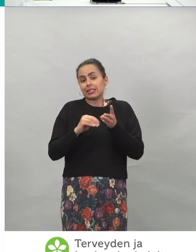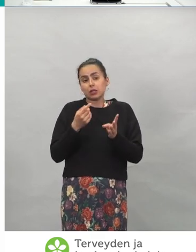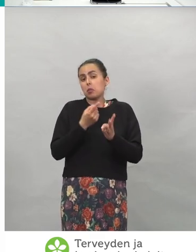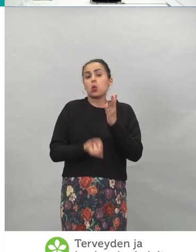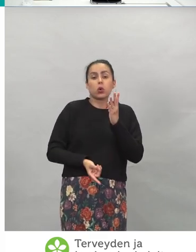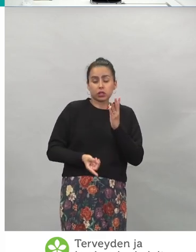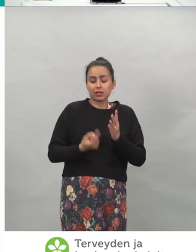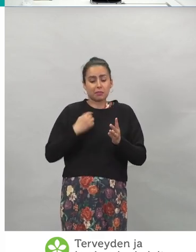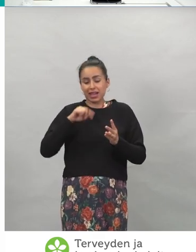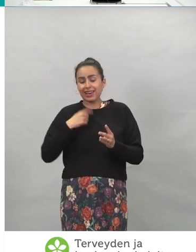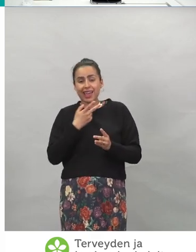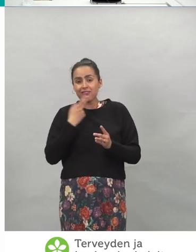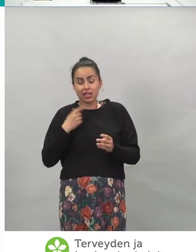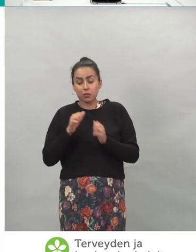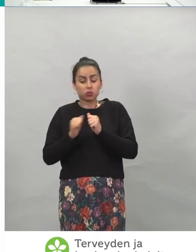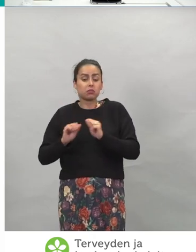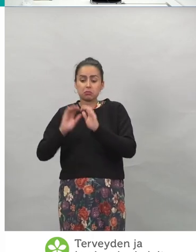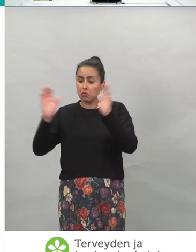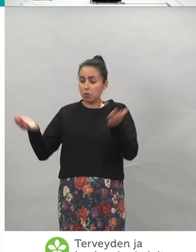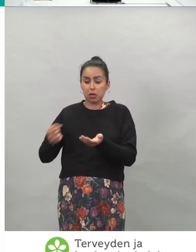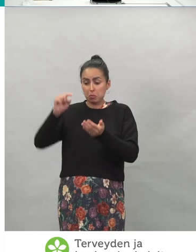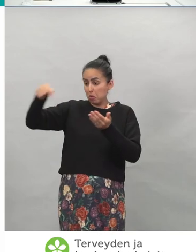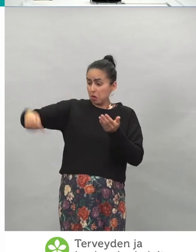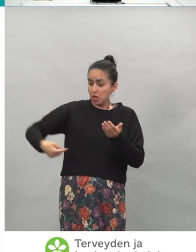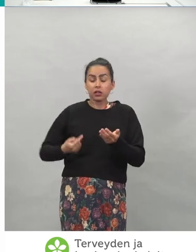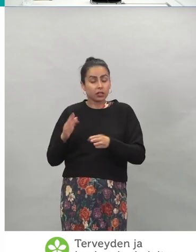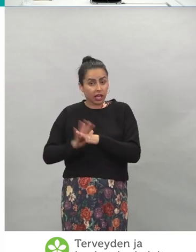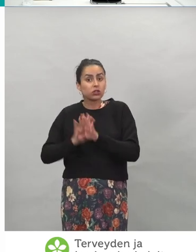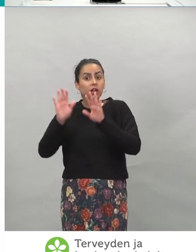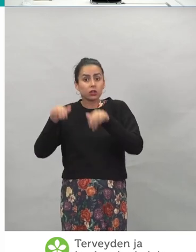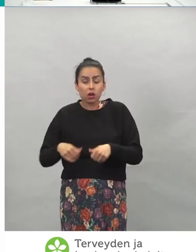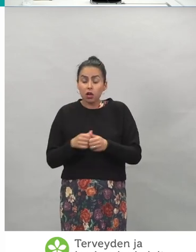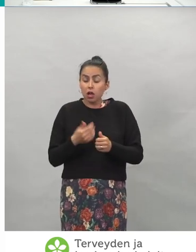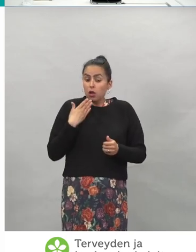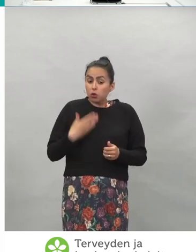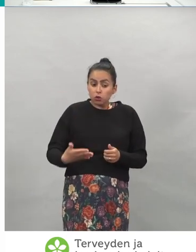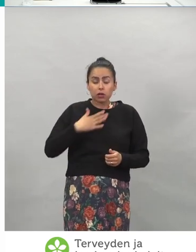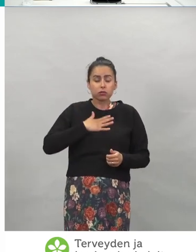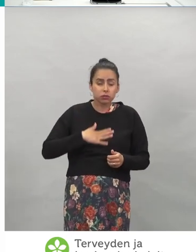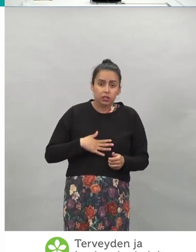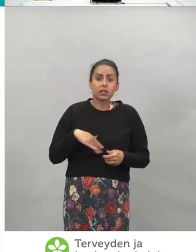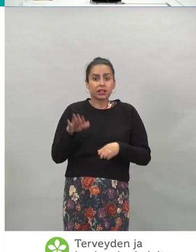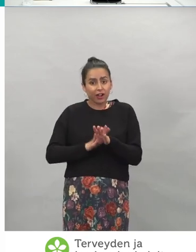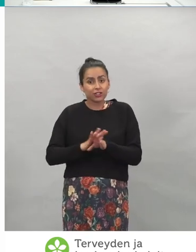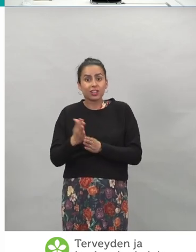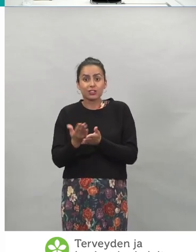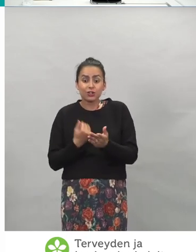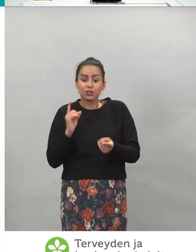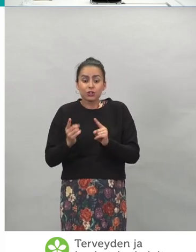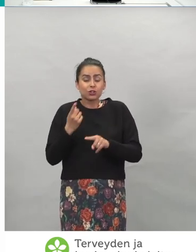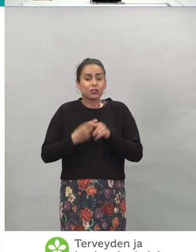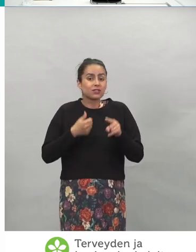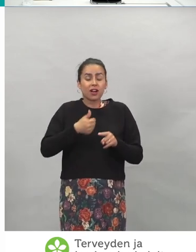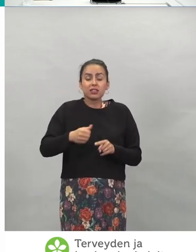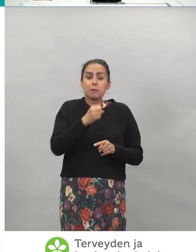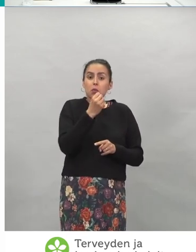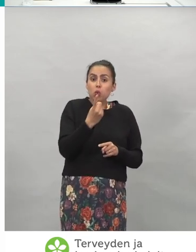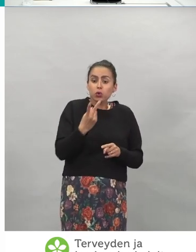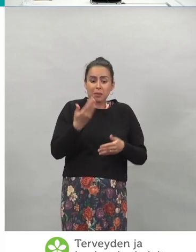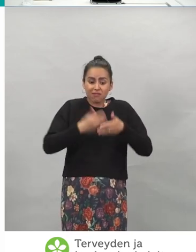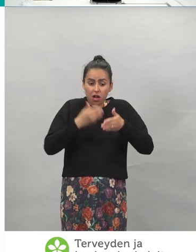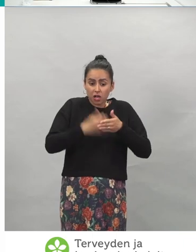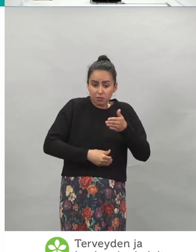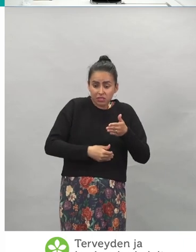maailmalla paljon käytetään. Ja hyvä, että käytetään maailmalla, koska jos me oltaisiin oltu vain muutaman rokotteen varassa, ja muutaman